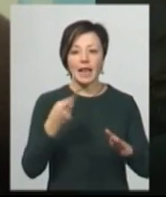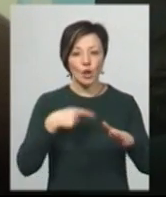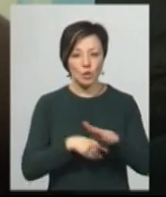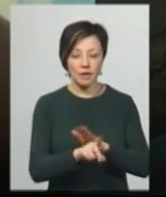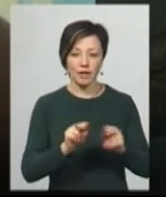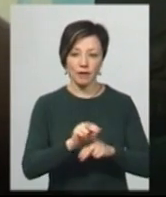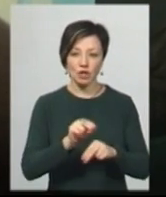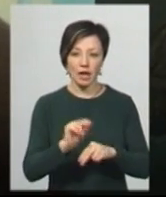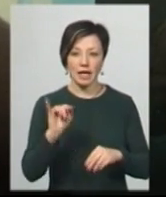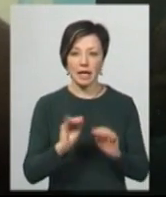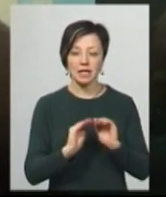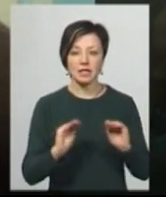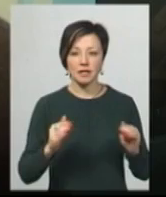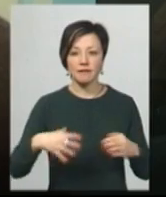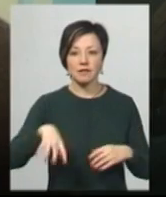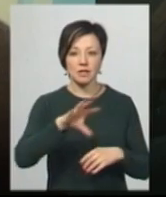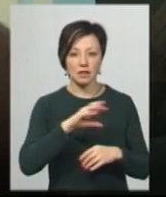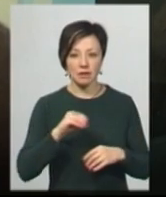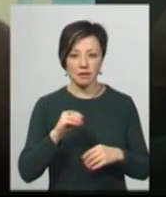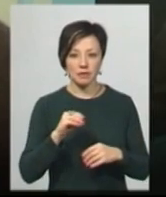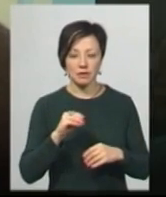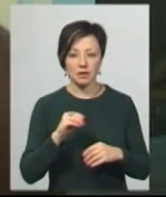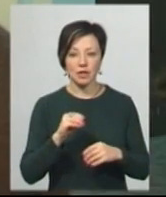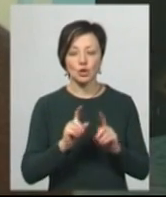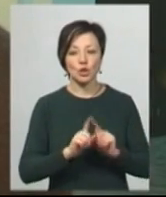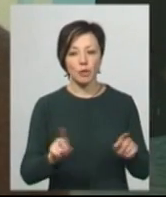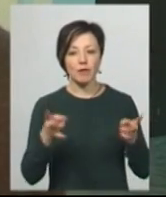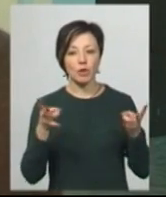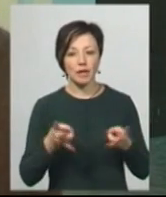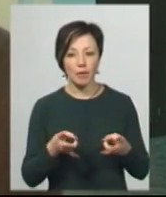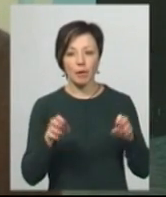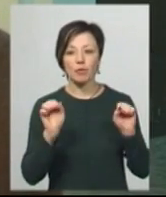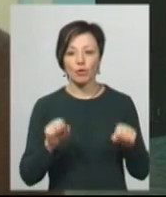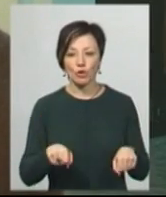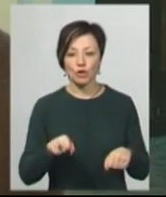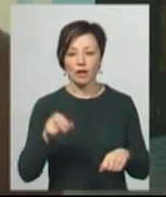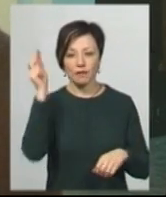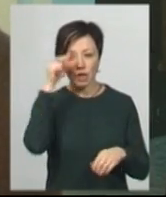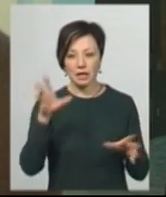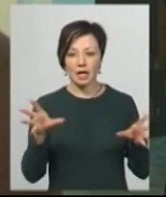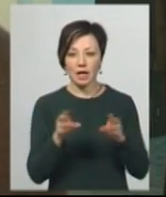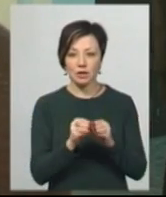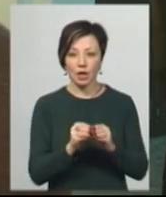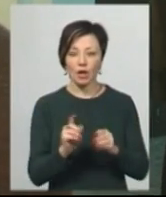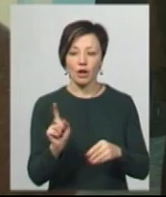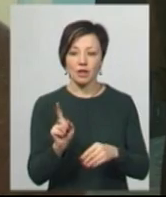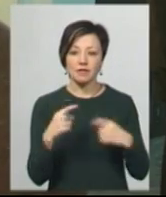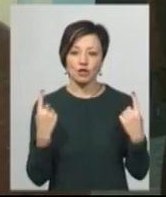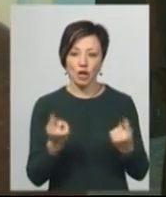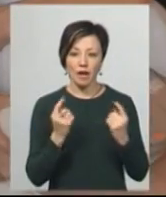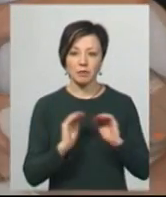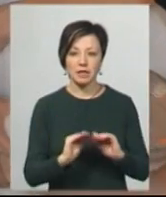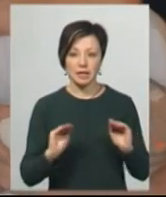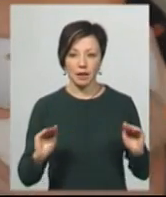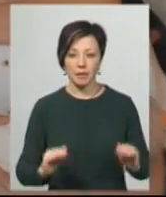навчання, і діти усі з особливими потребами можуть навчатися разом з норматиковими, звичайними